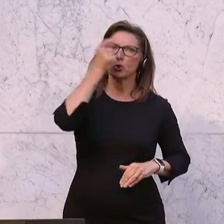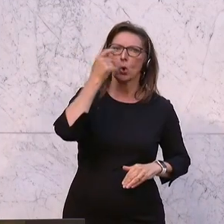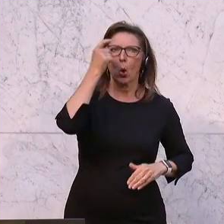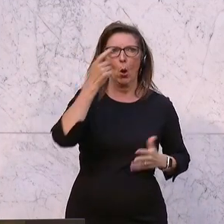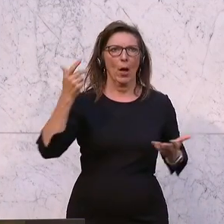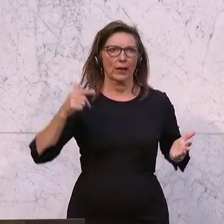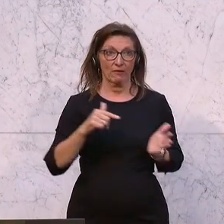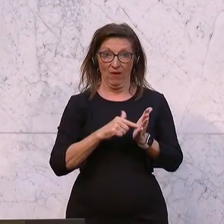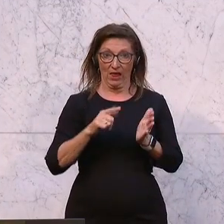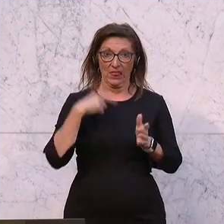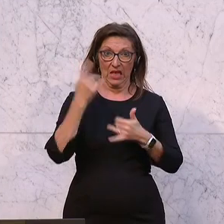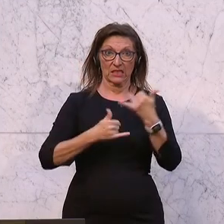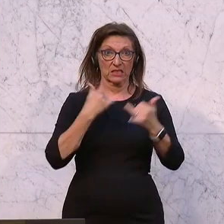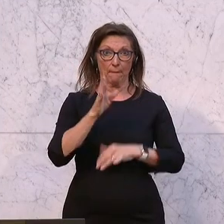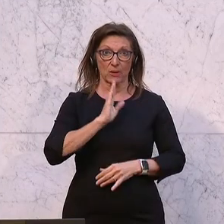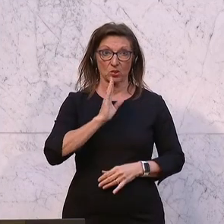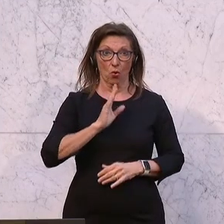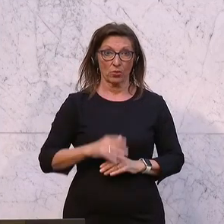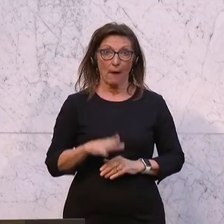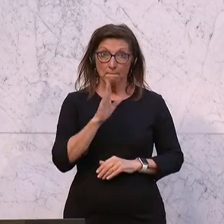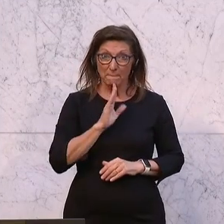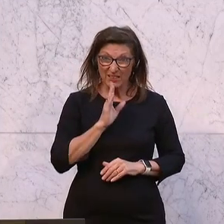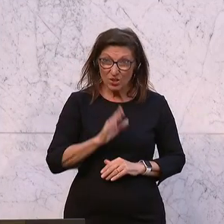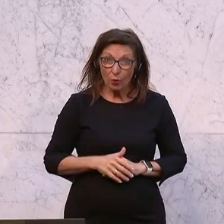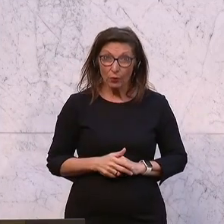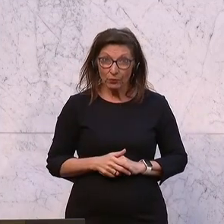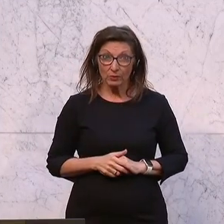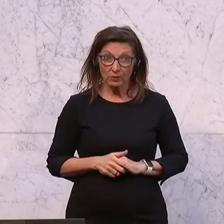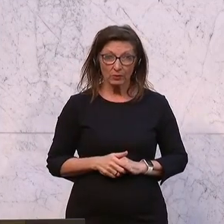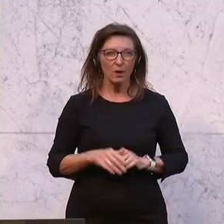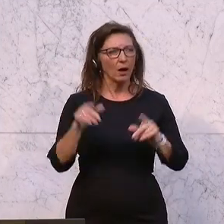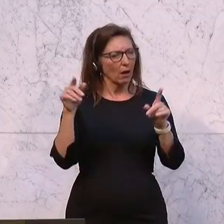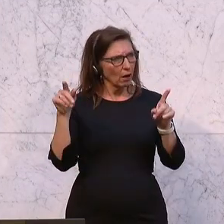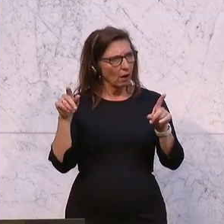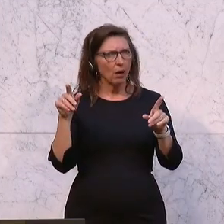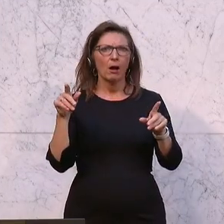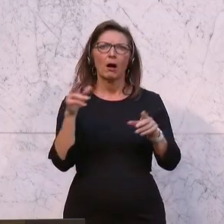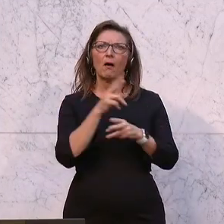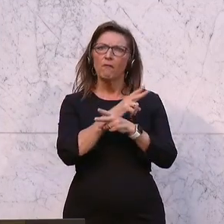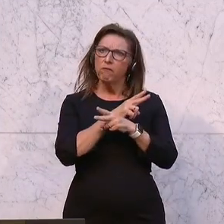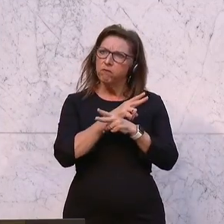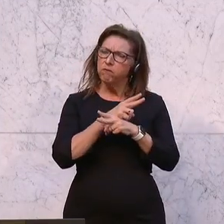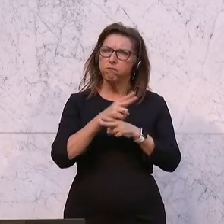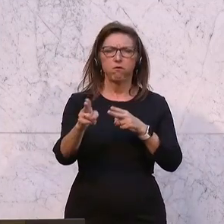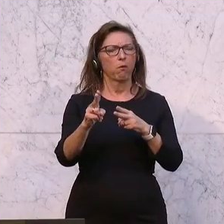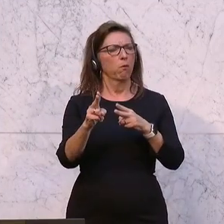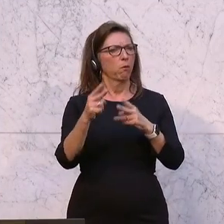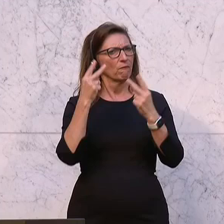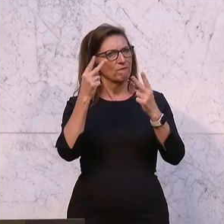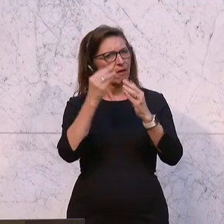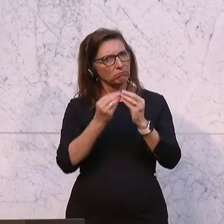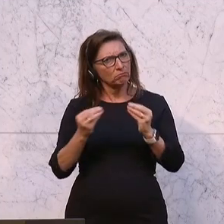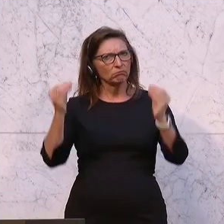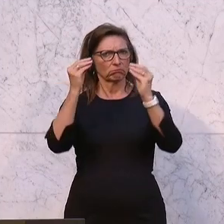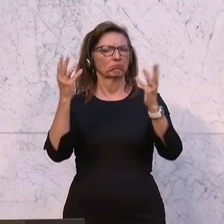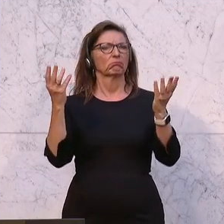der im kommenden Jahr in Pension geht, dass die Pension nicht auch voll aufgewertet ist. Das